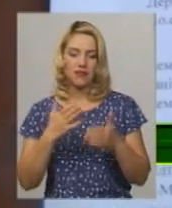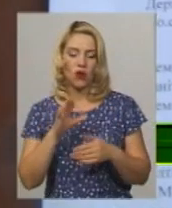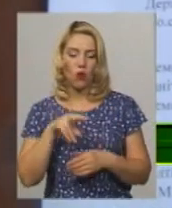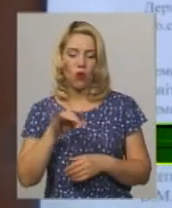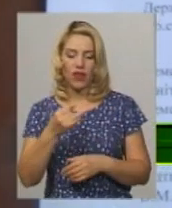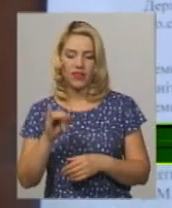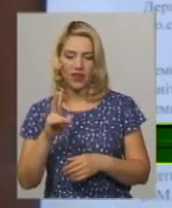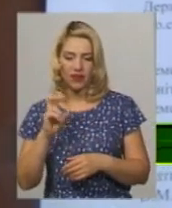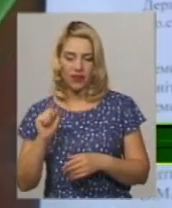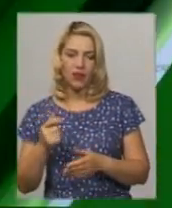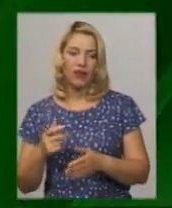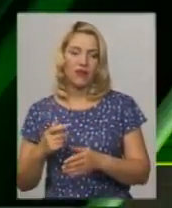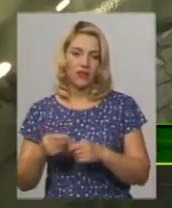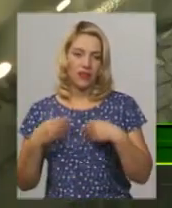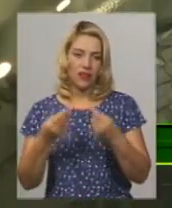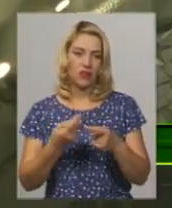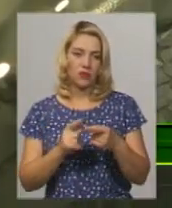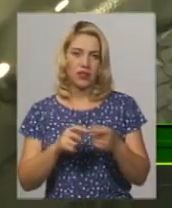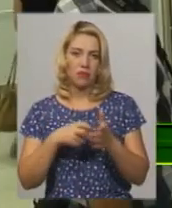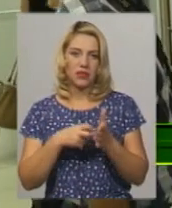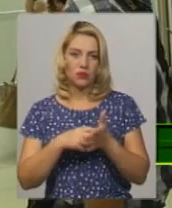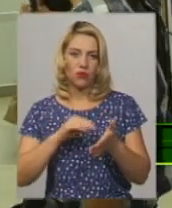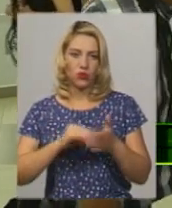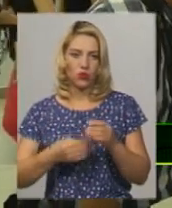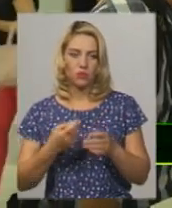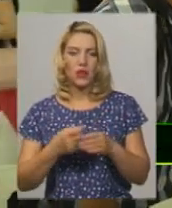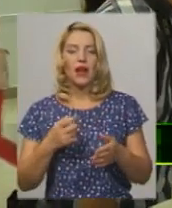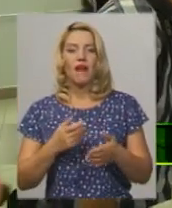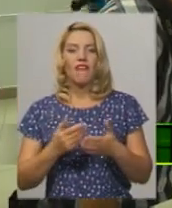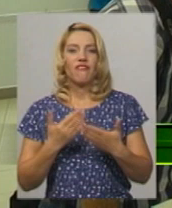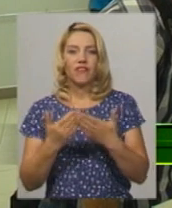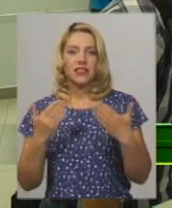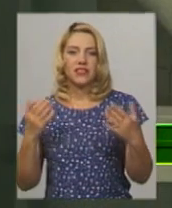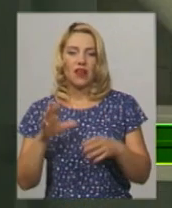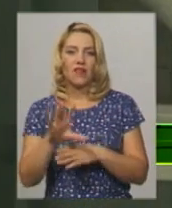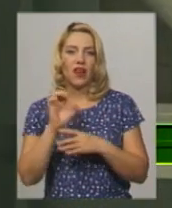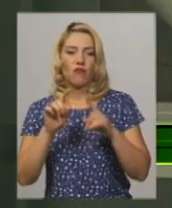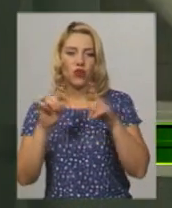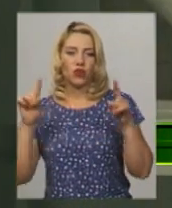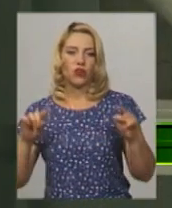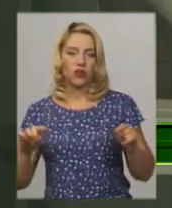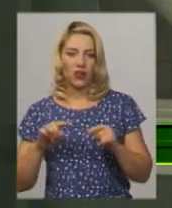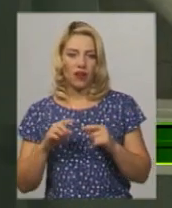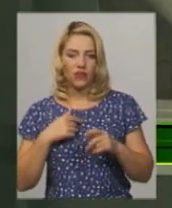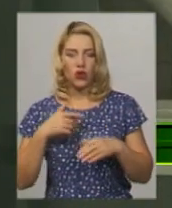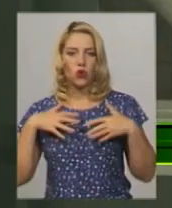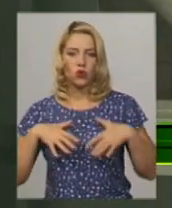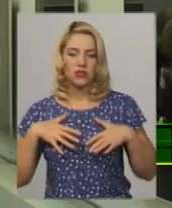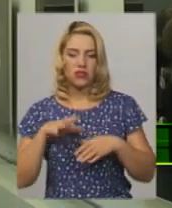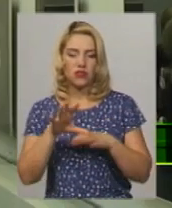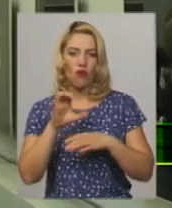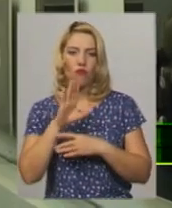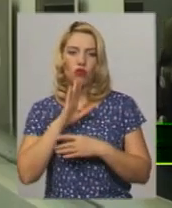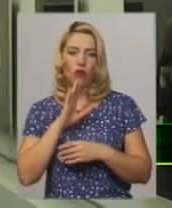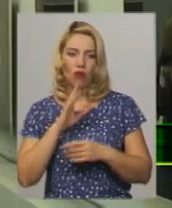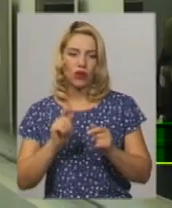видала про це письмову довідку. Виставка фотографій ЗАБЕС грузинського фотографа Наталії Звіададзе відкрилася у Хмельницькому музеї студії